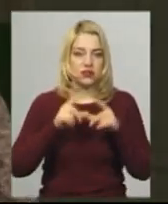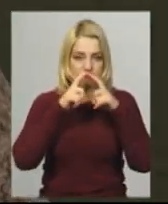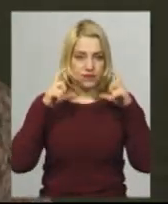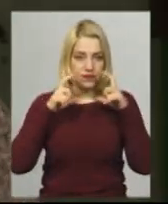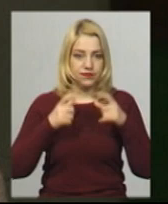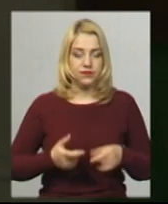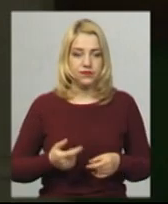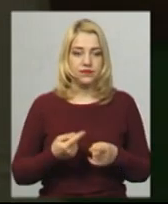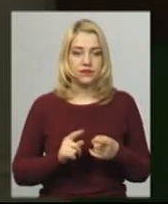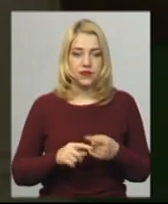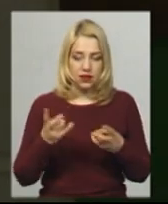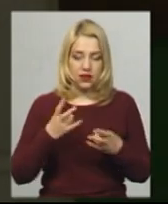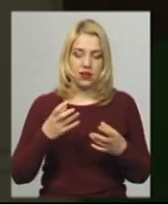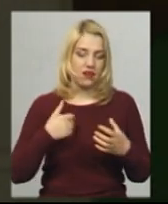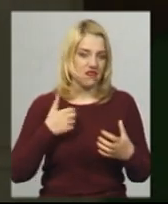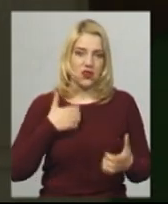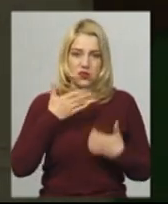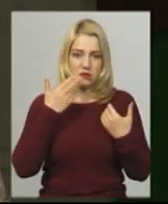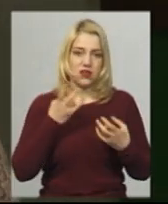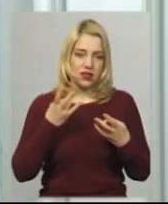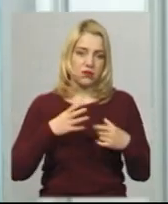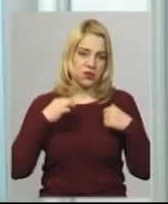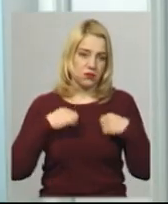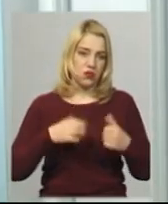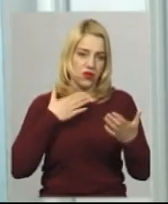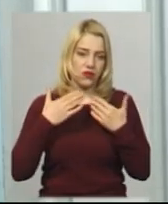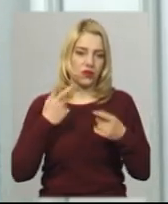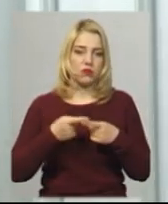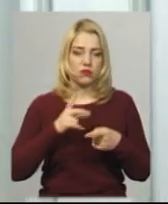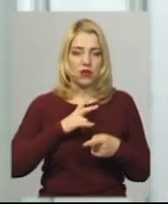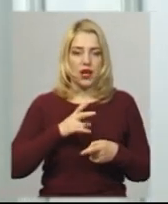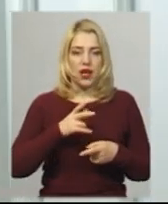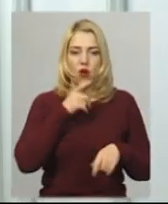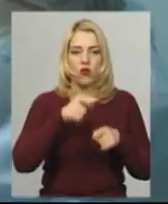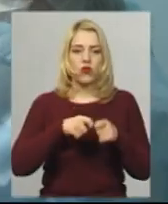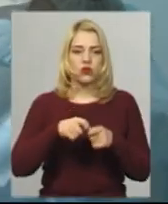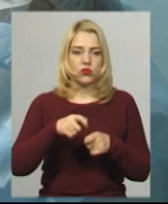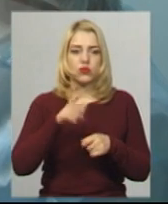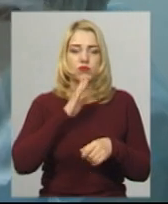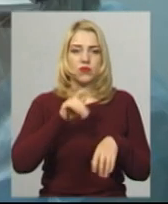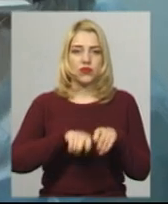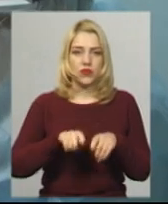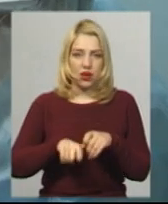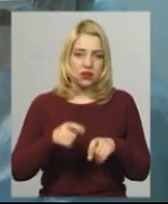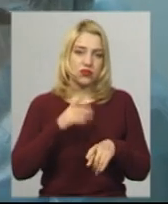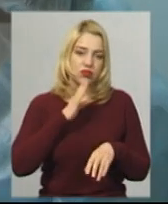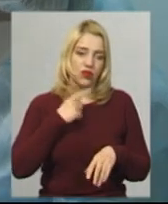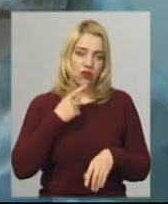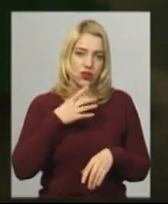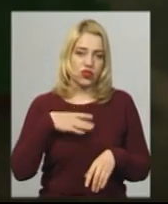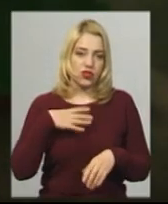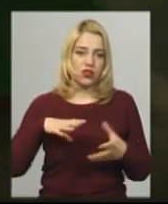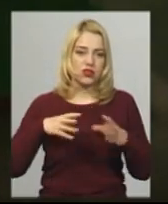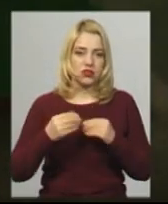Треба до життя ставитися спокійно і бути рівноважним завжди. Тестували і кондукторку Альону Бойко. Жінка каже, поки чекає на